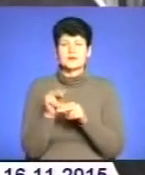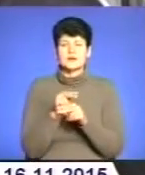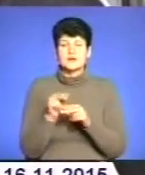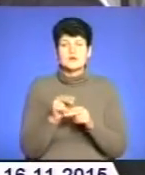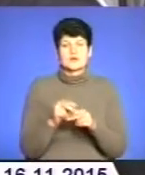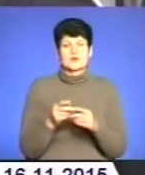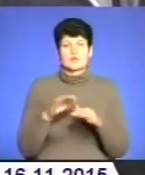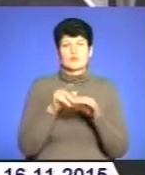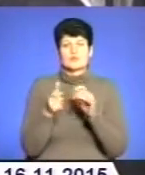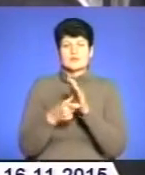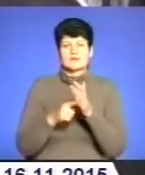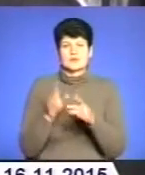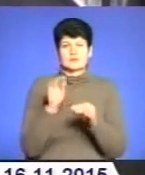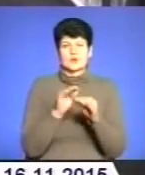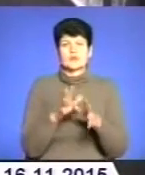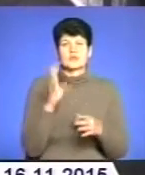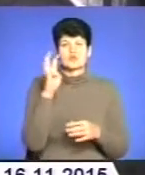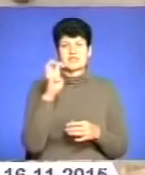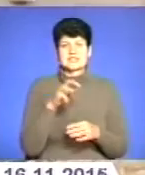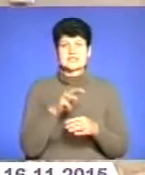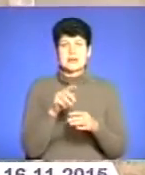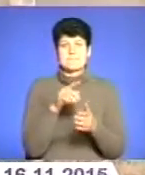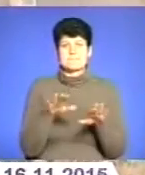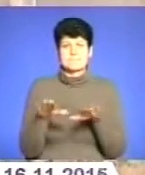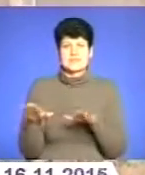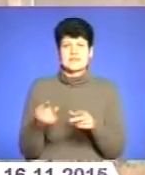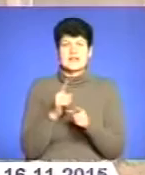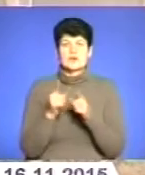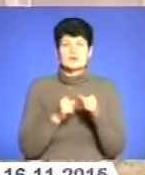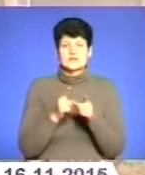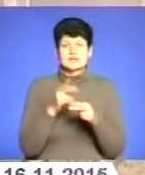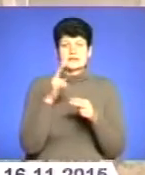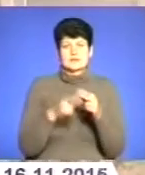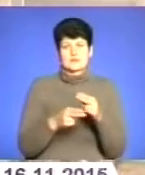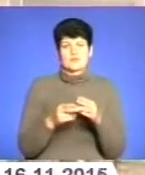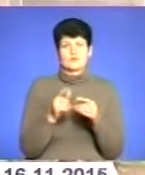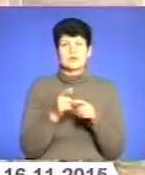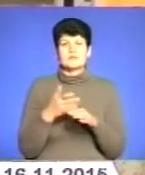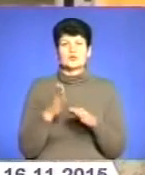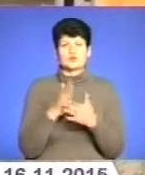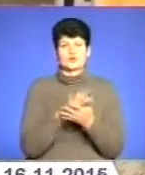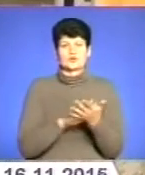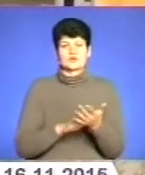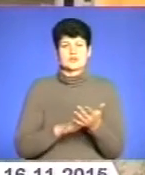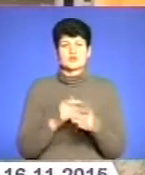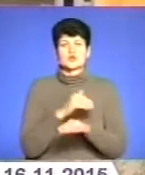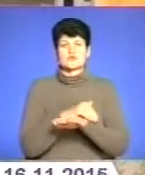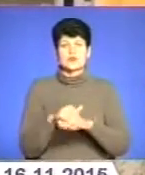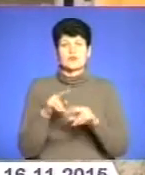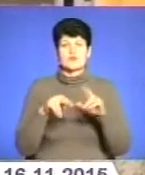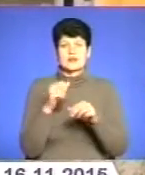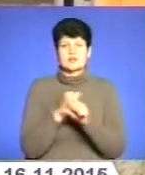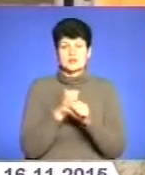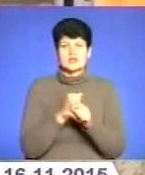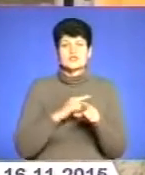на 400 місць. Реконструкція на завершальному етапі. Тут тривають зовнішні будівельні роботи. Швидкі темпи робіт